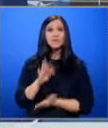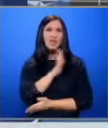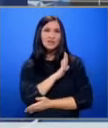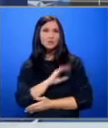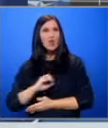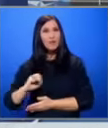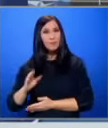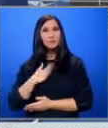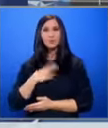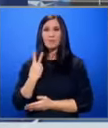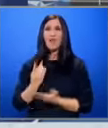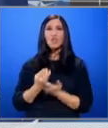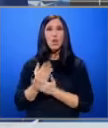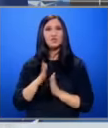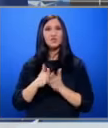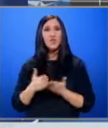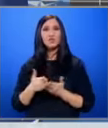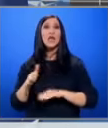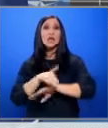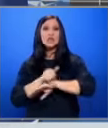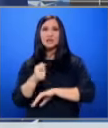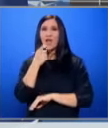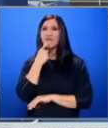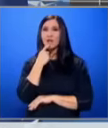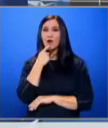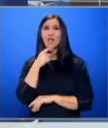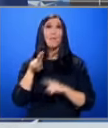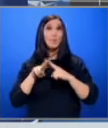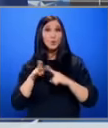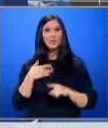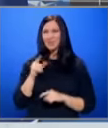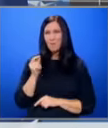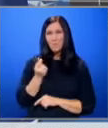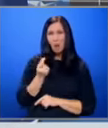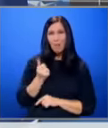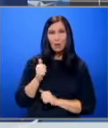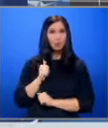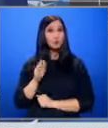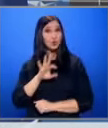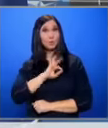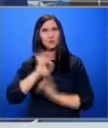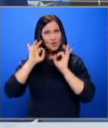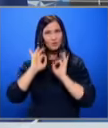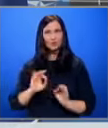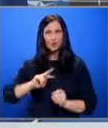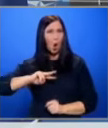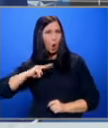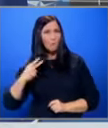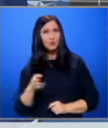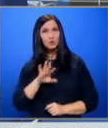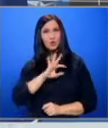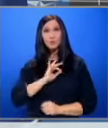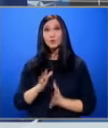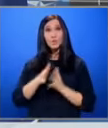Европа и ще има две нови членки – Швеция и Финландия. Путин искаше по-малко НАТО, но ще получи точно обратното. Ще